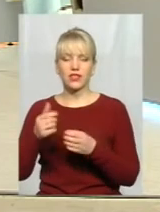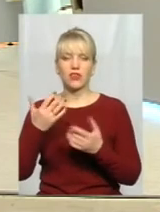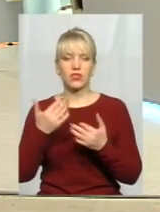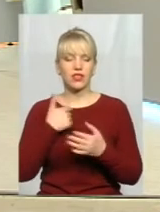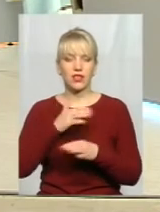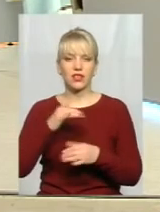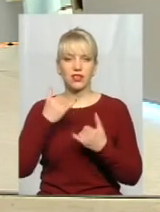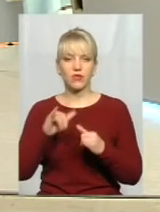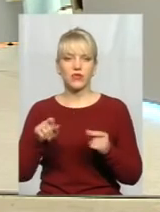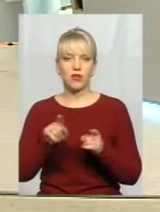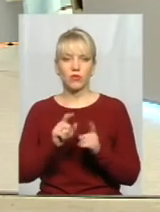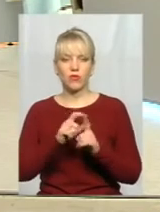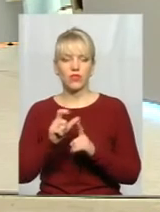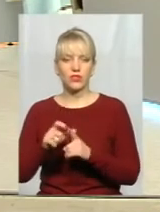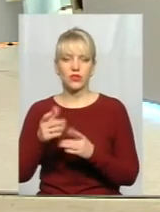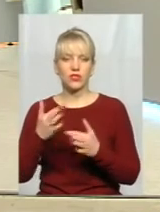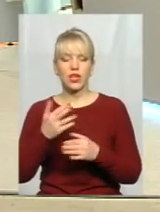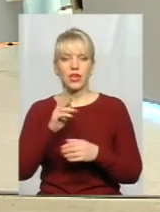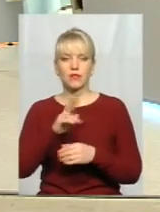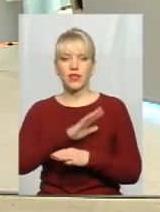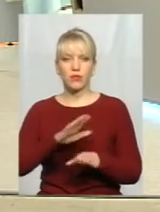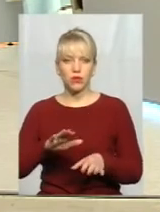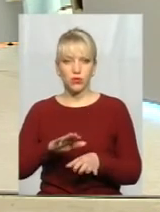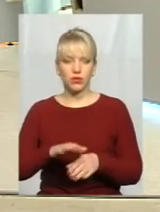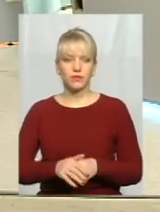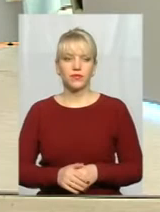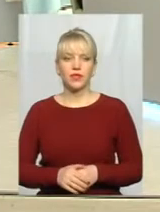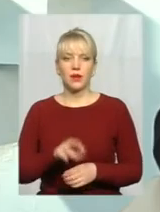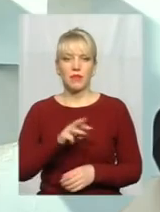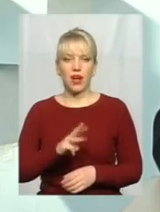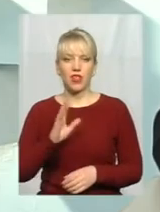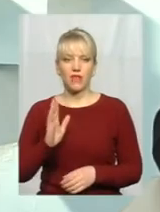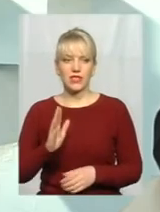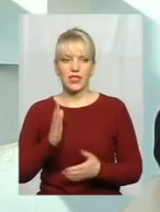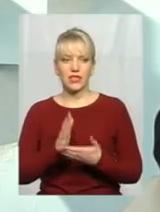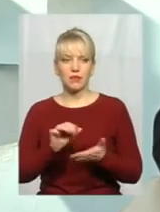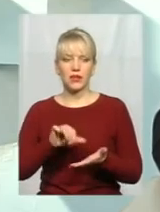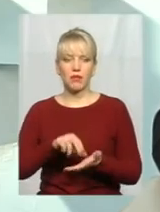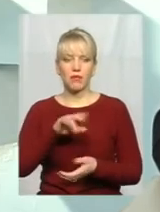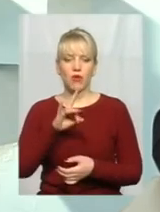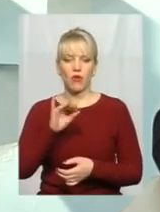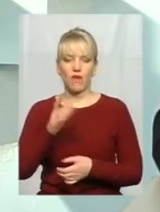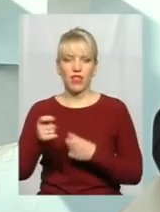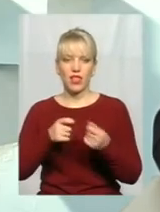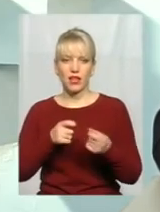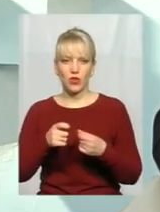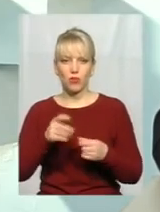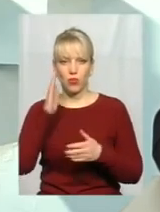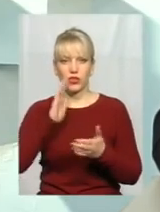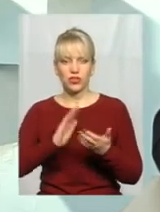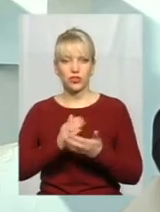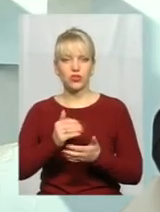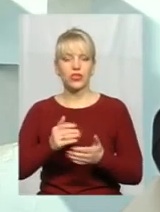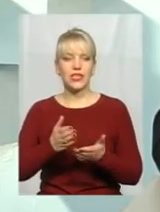дивуюся в такому вислову, оскільки як би там не було, Михайло Васильович, це є представник провладної політичної сили, і